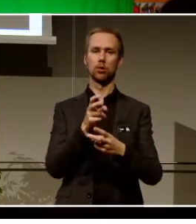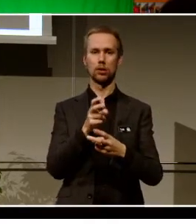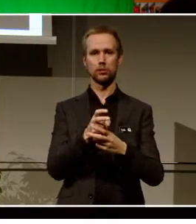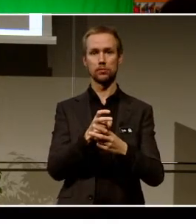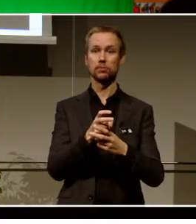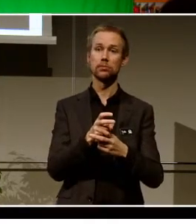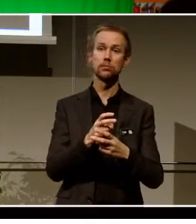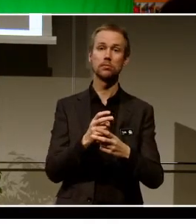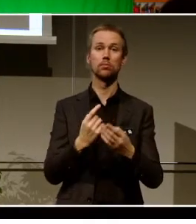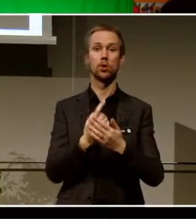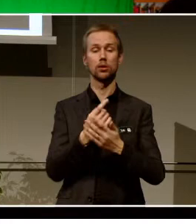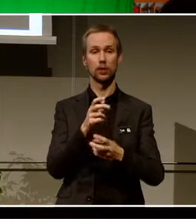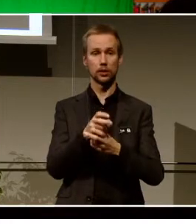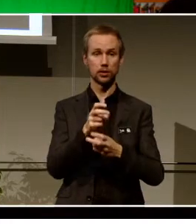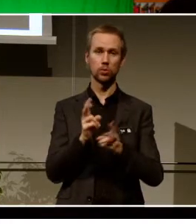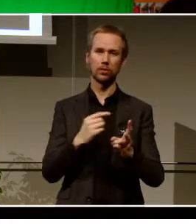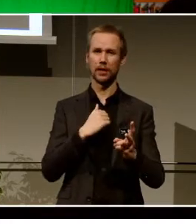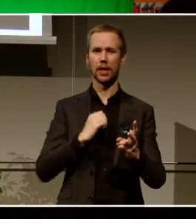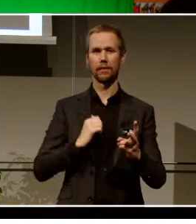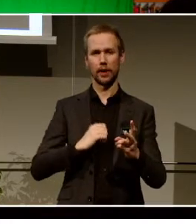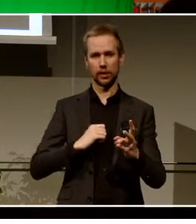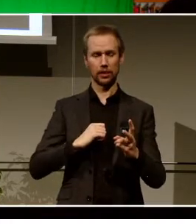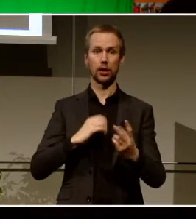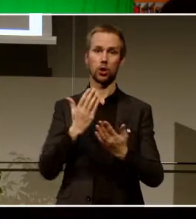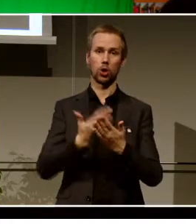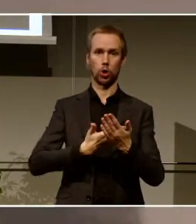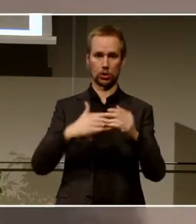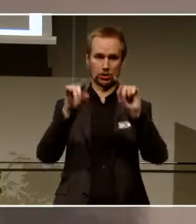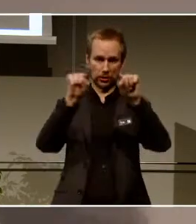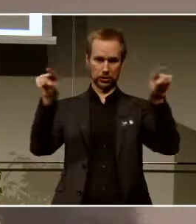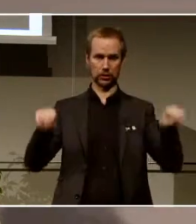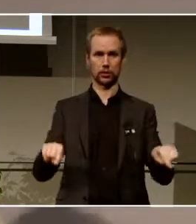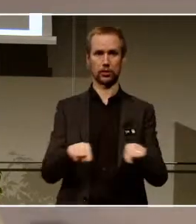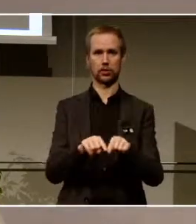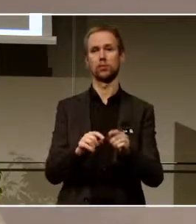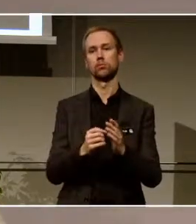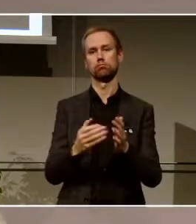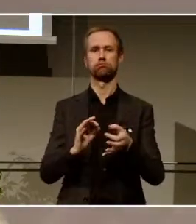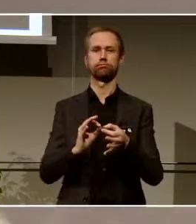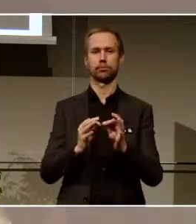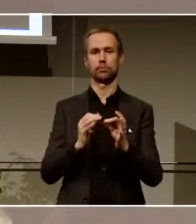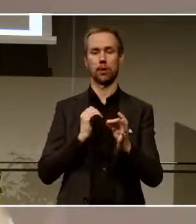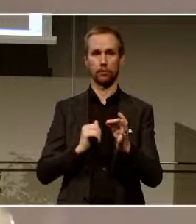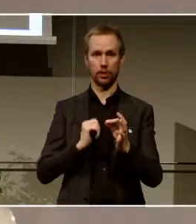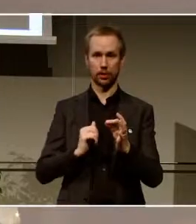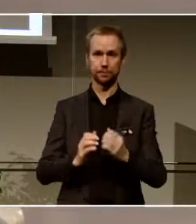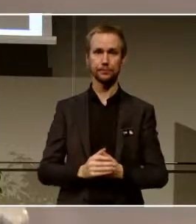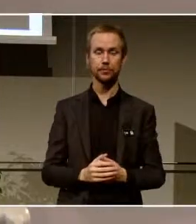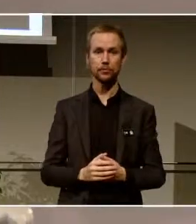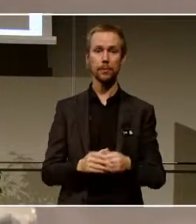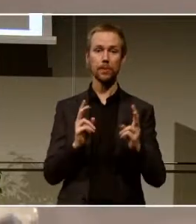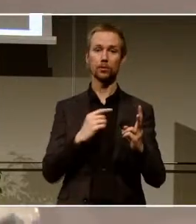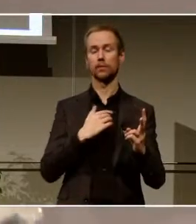med green screen på olika sätt. För att det är väldigt tacksamt och enkelt att sätta upp. Och vi har även tillgång till en